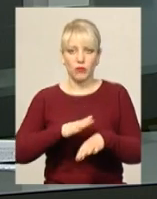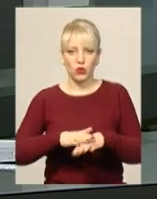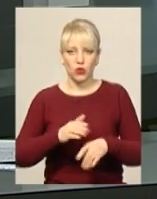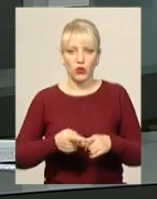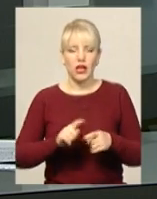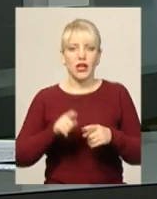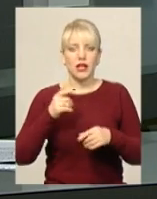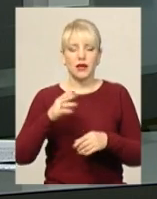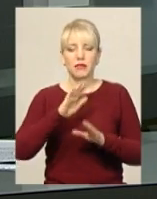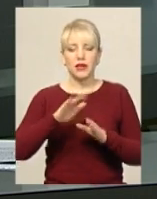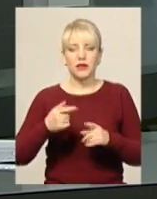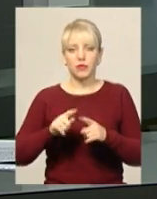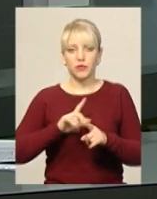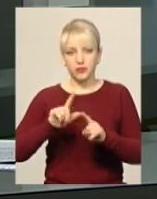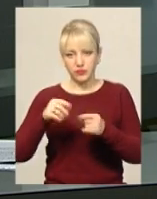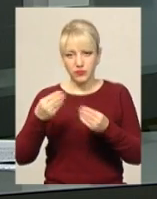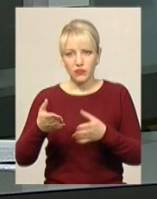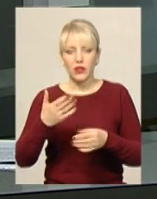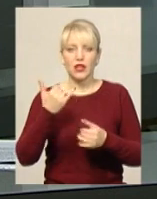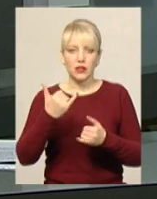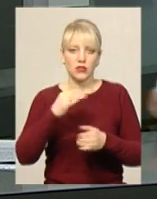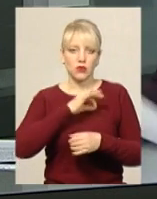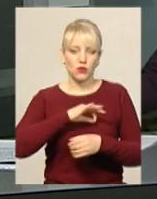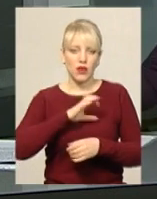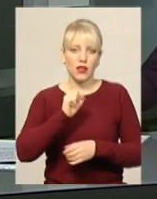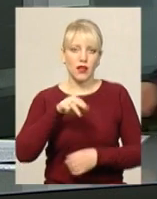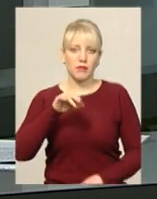застосували закон України про амністію учасників АТО.